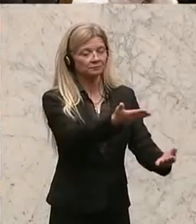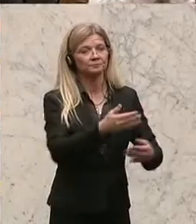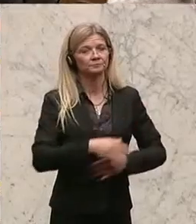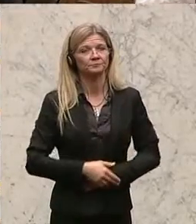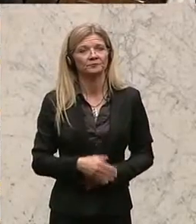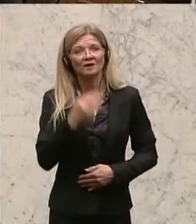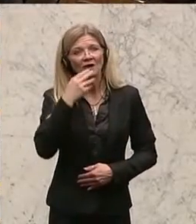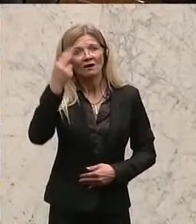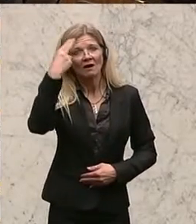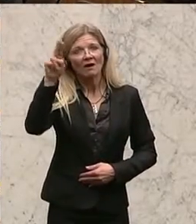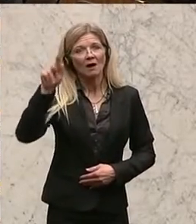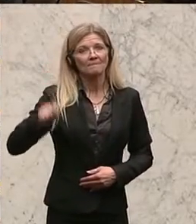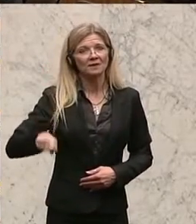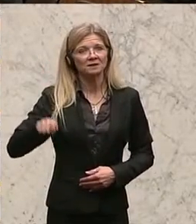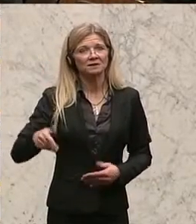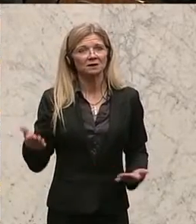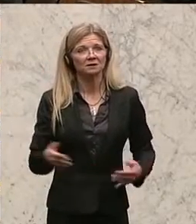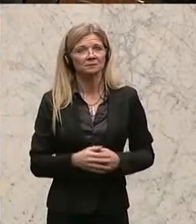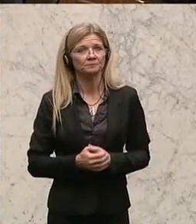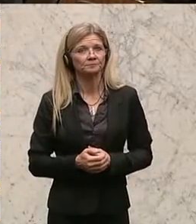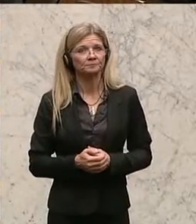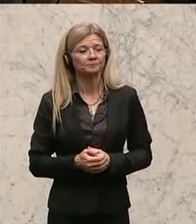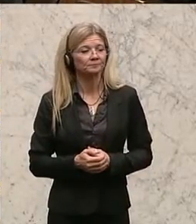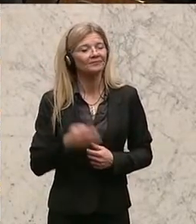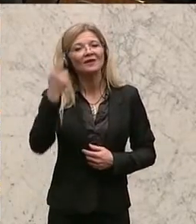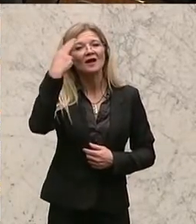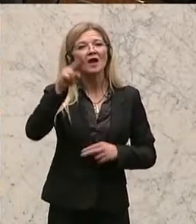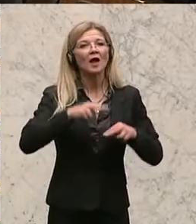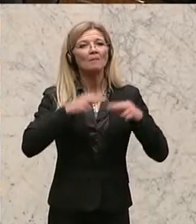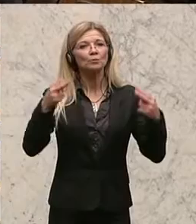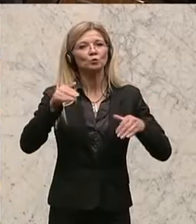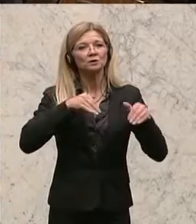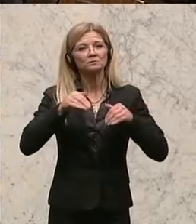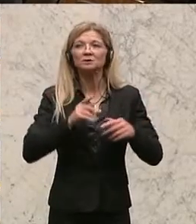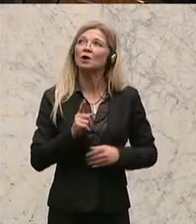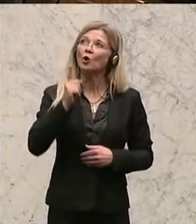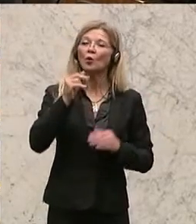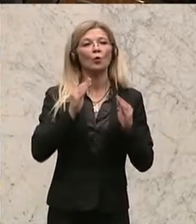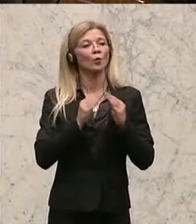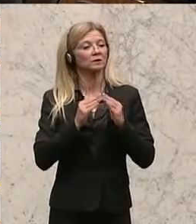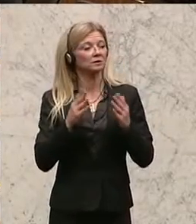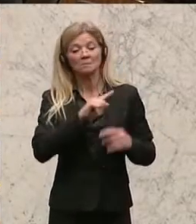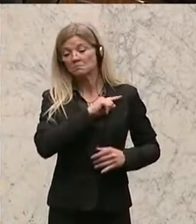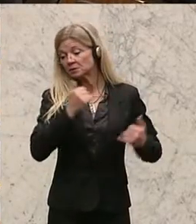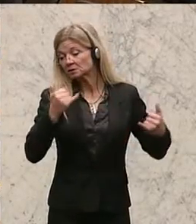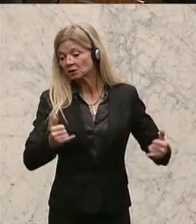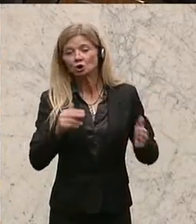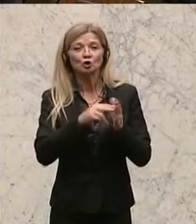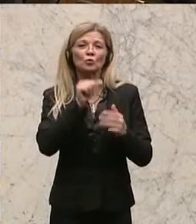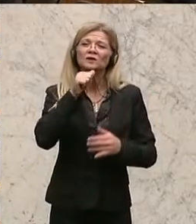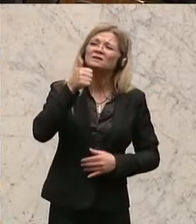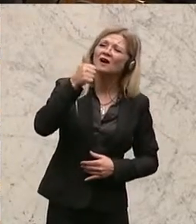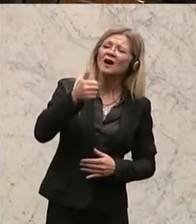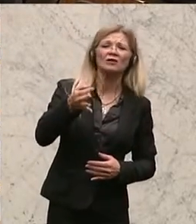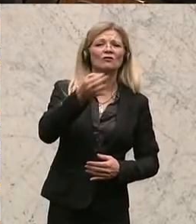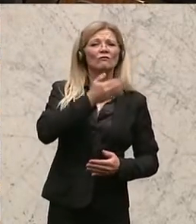Danke Herr Präsident, Herr Bundesminister Hohes Haus, es hat bisher noch keiner meiner Vorredner über